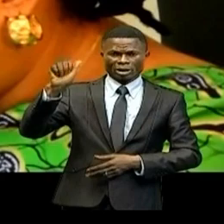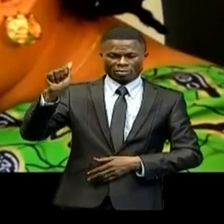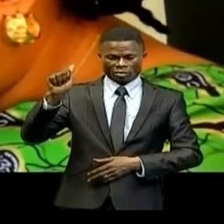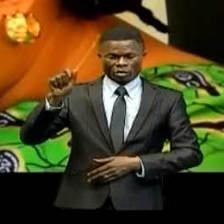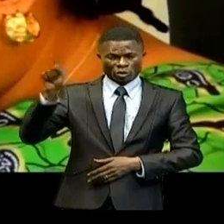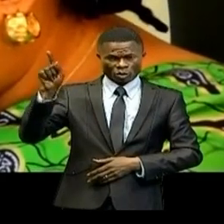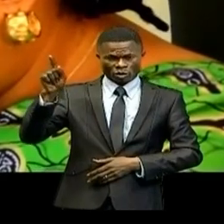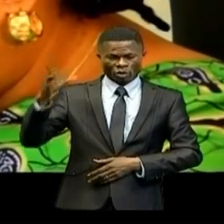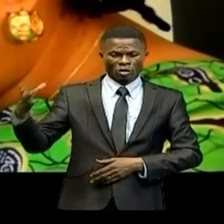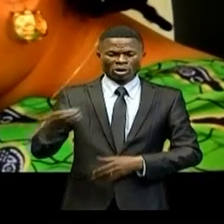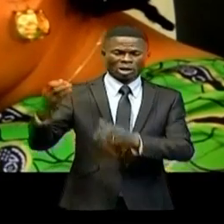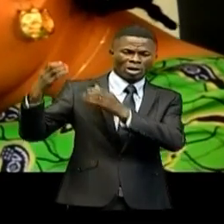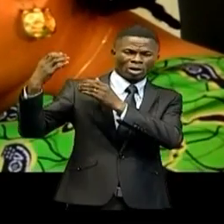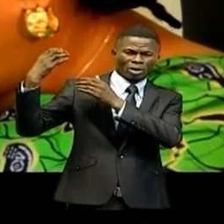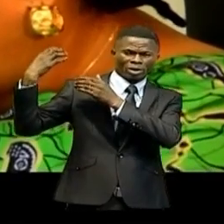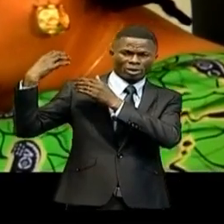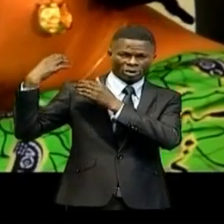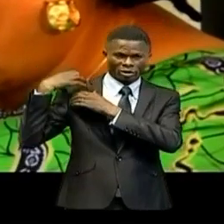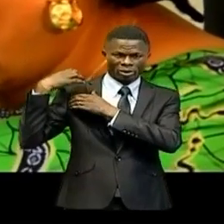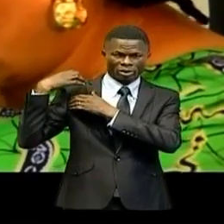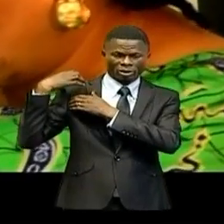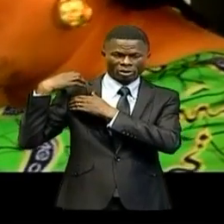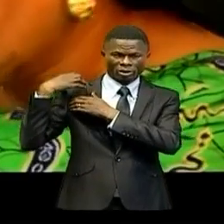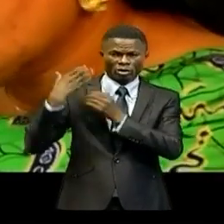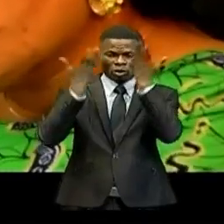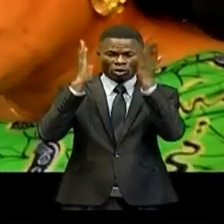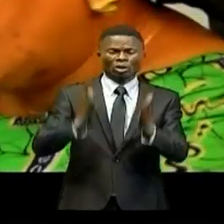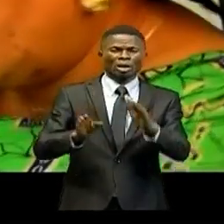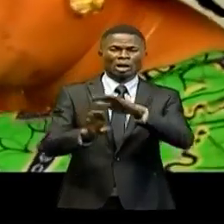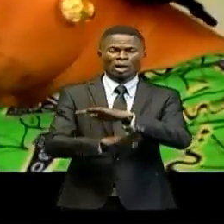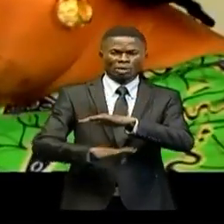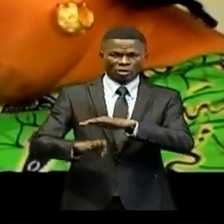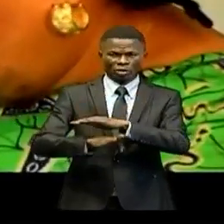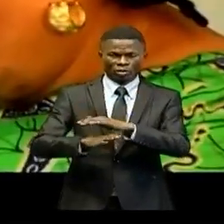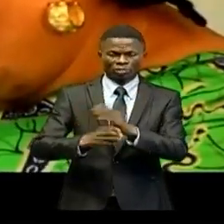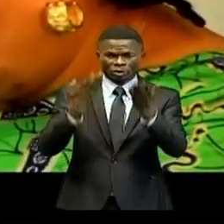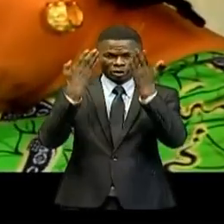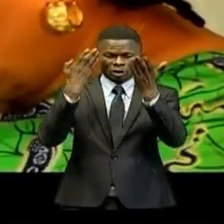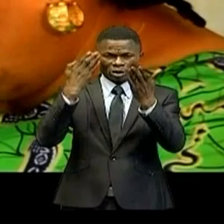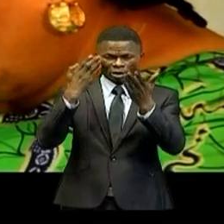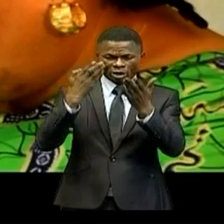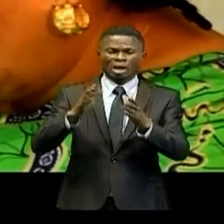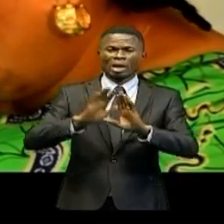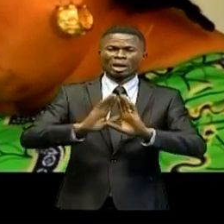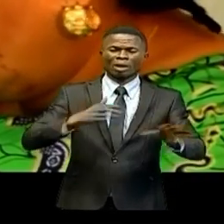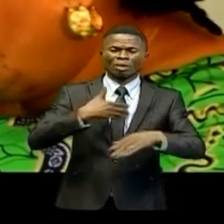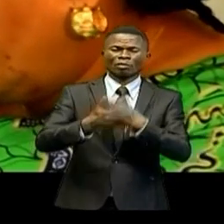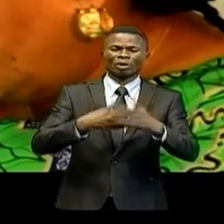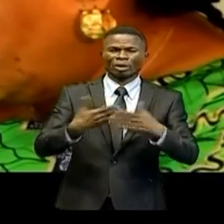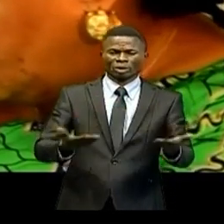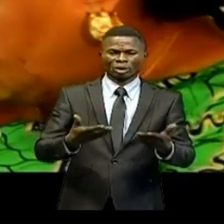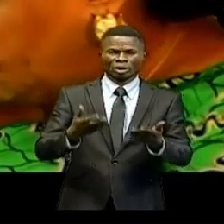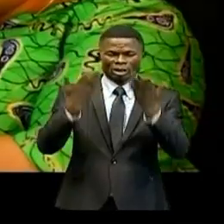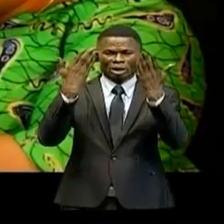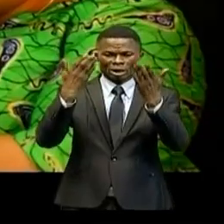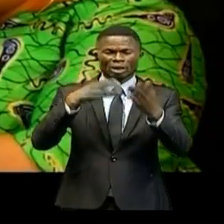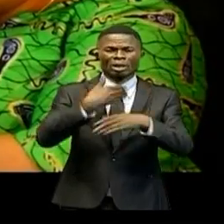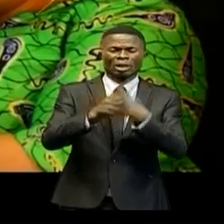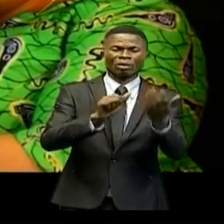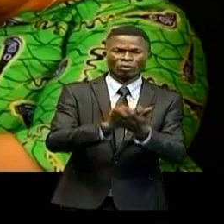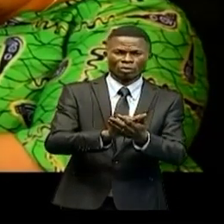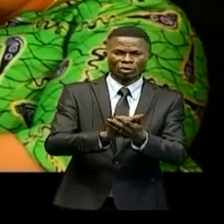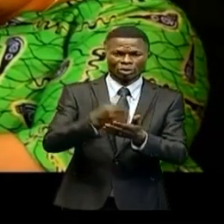prendra en charge les études de base, les études de préfaisabilité et celles de faisabilité